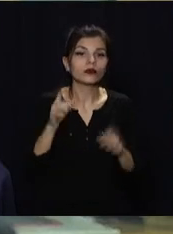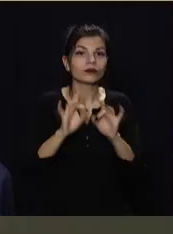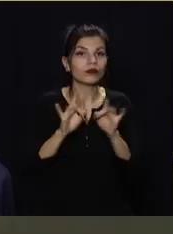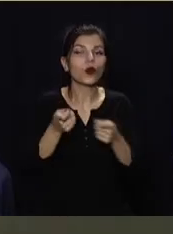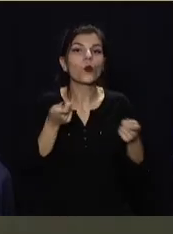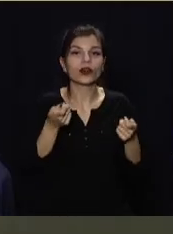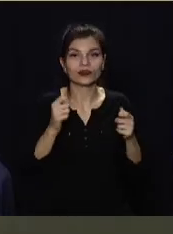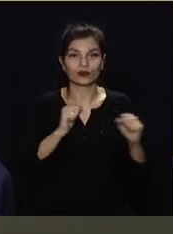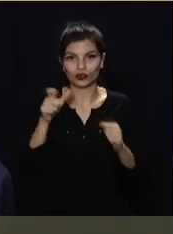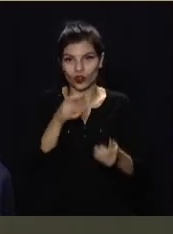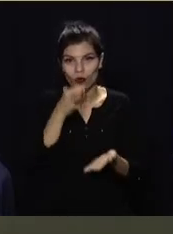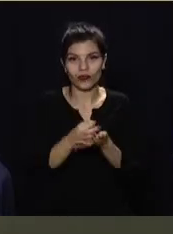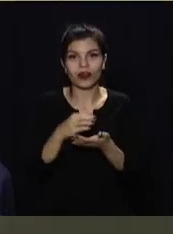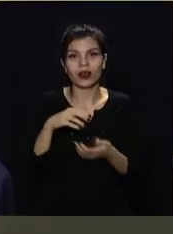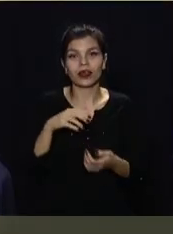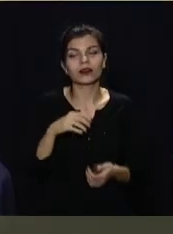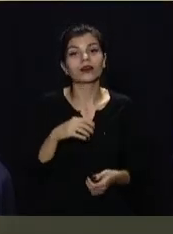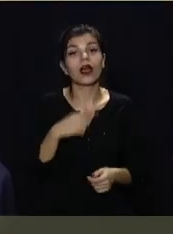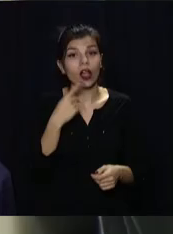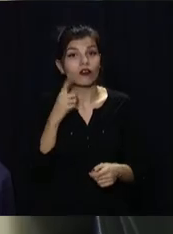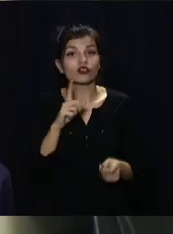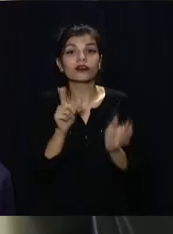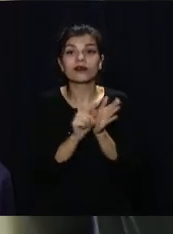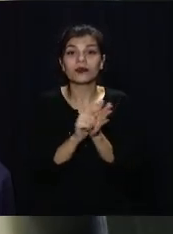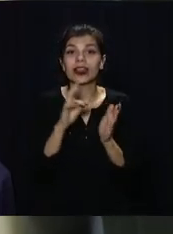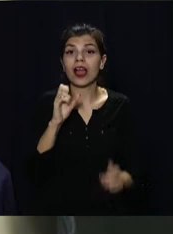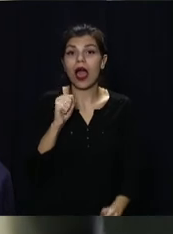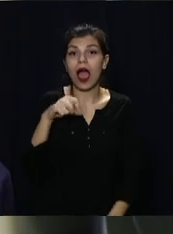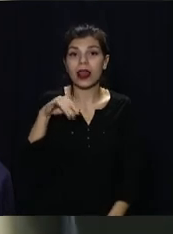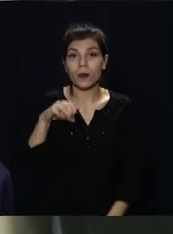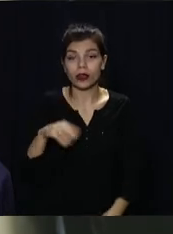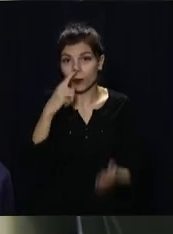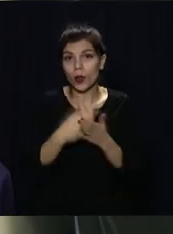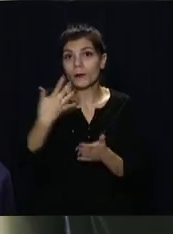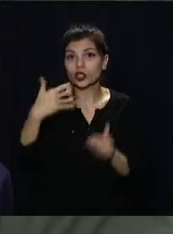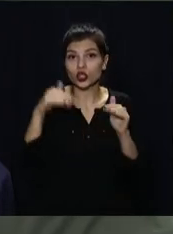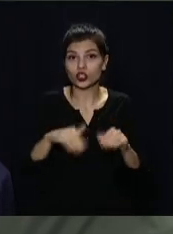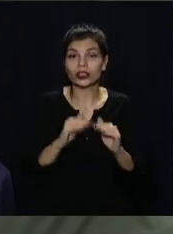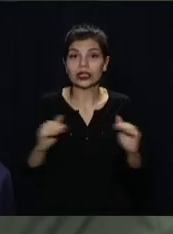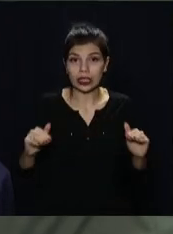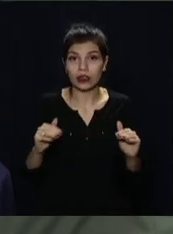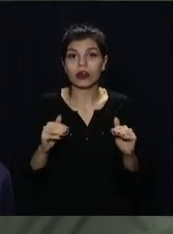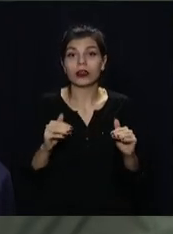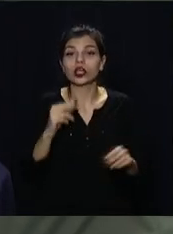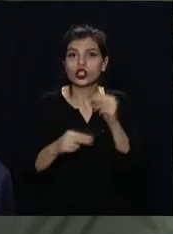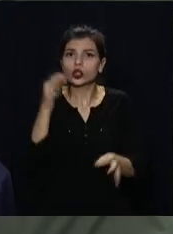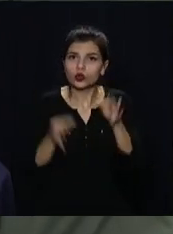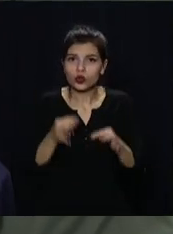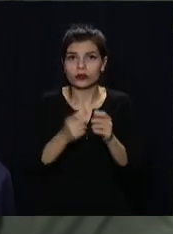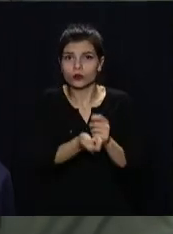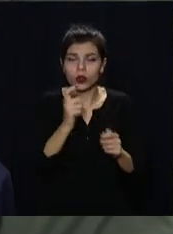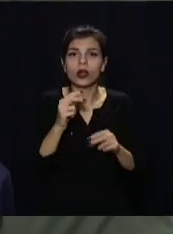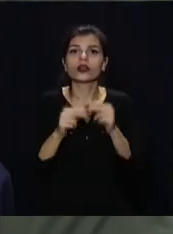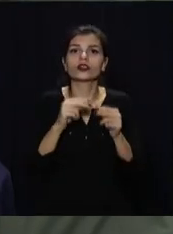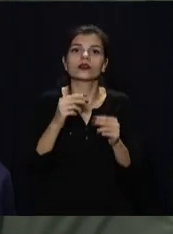межгіонального управління Мінюсту у Дніпрі Іван Легостаєв. Каже, аліменти отримали понад 50 тисяч дітей. Через туди доводиться